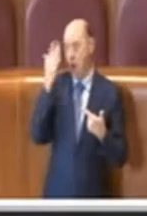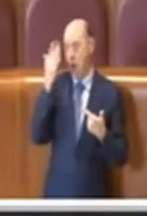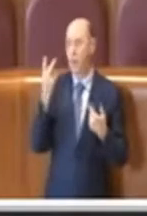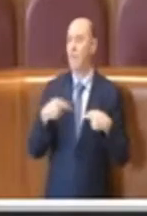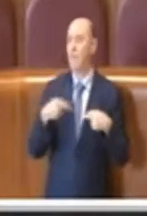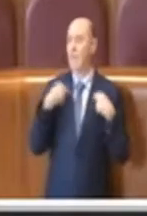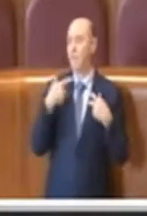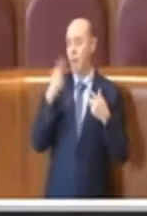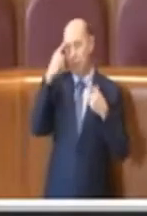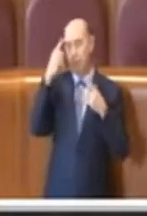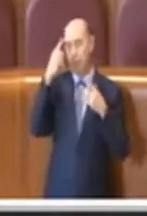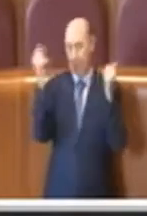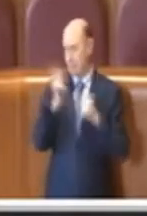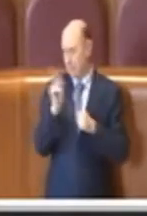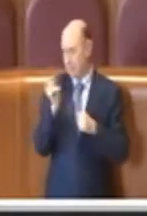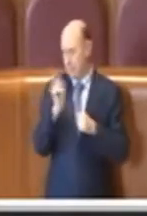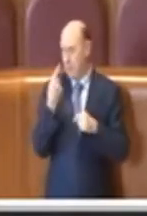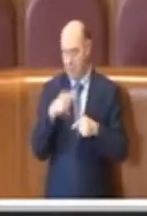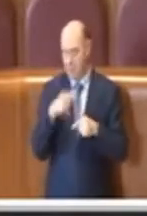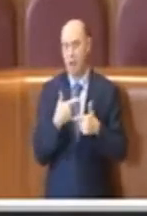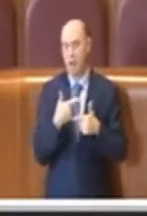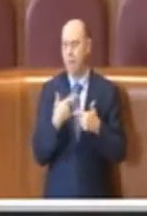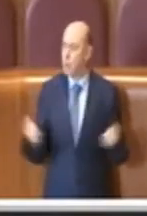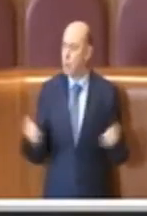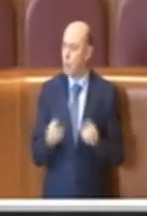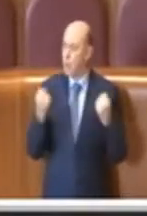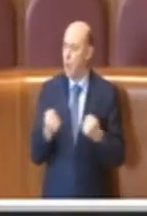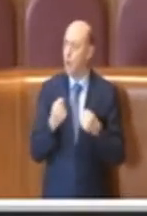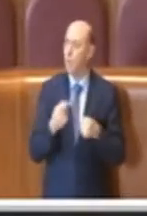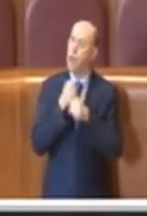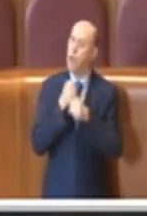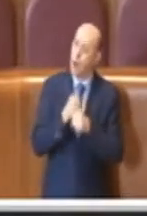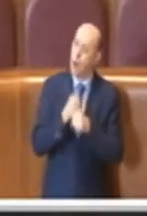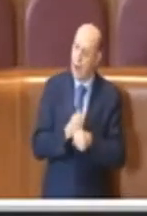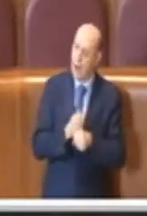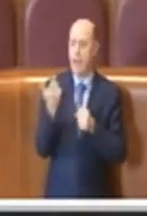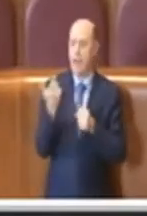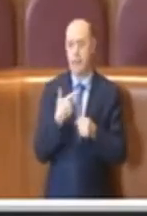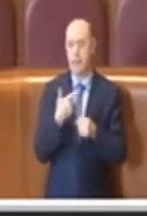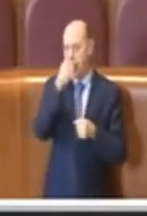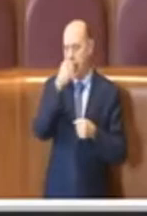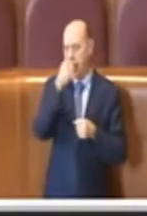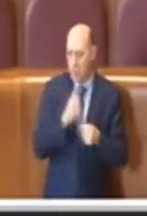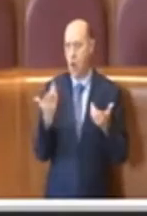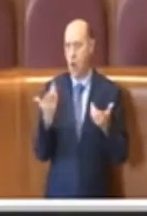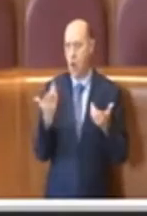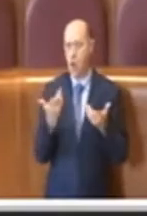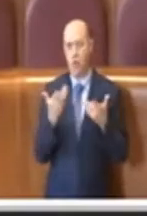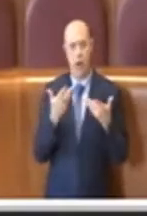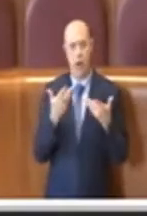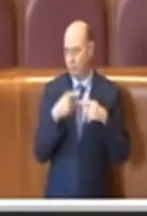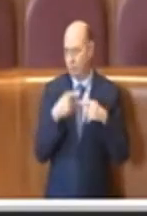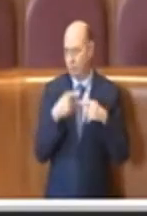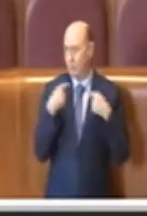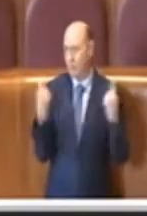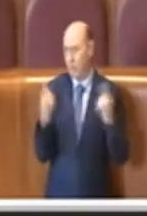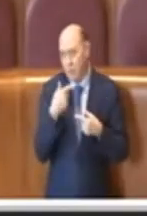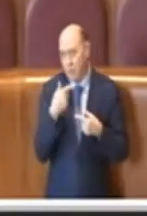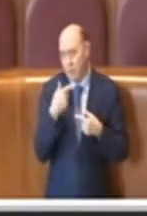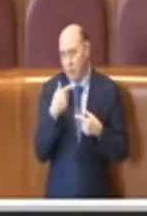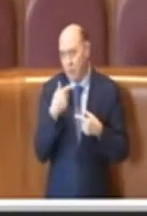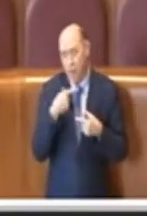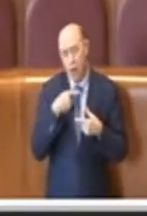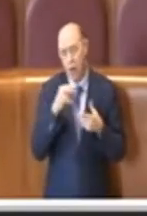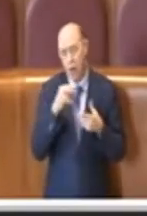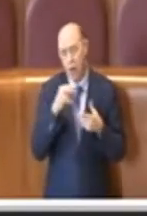promuovere appunto la tolleranza religiosa, sociale e culturale. Per questo voteremo sì e sono